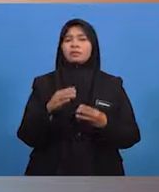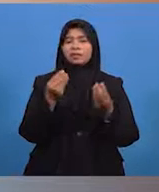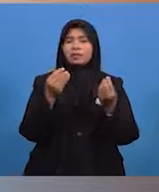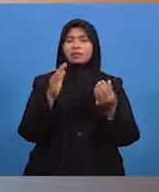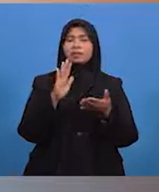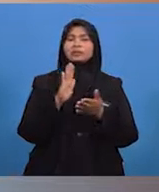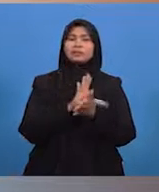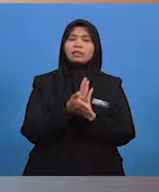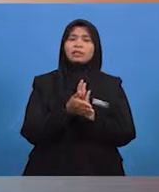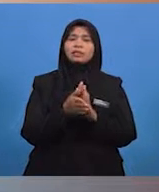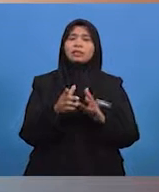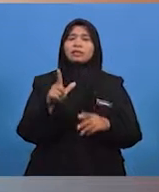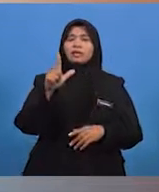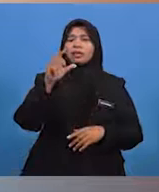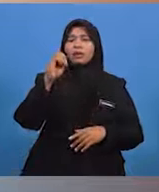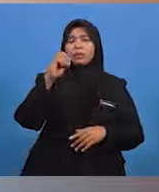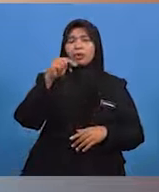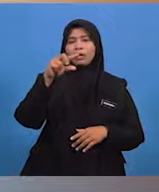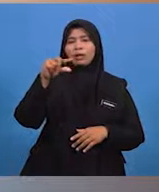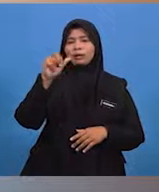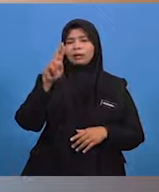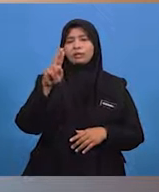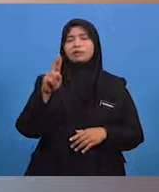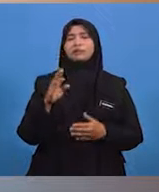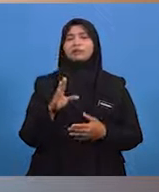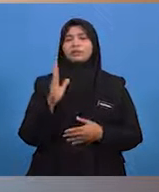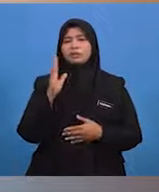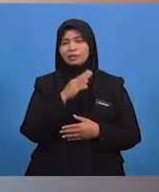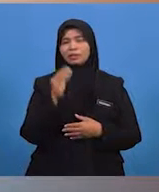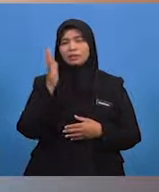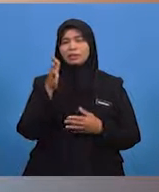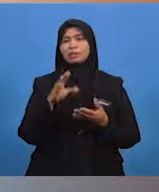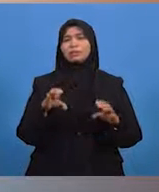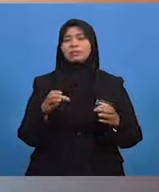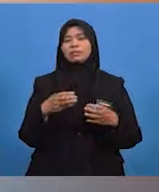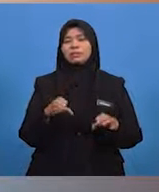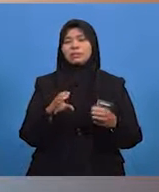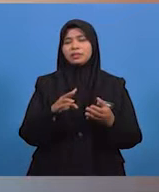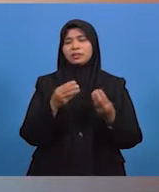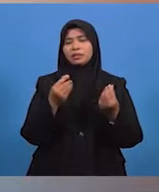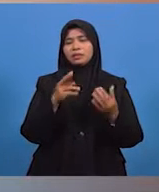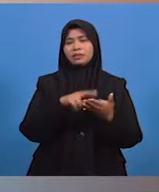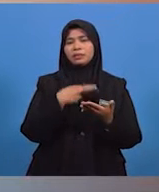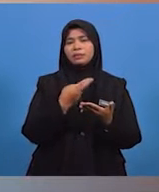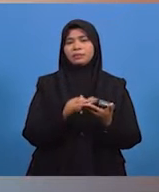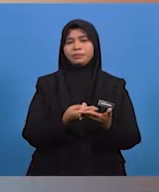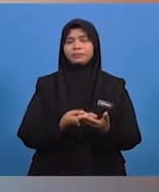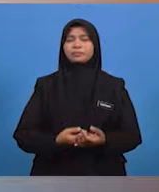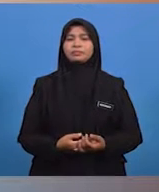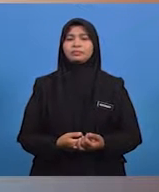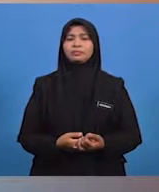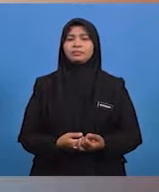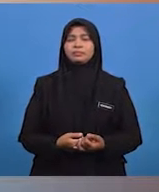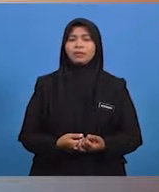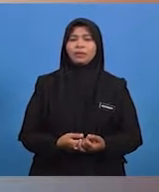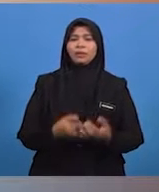longgar dan berisiko tinggi untuk mengalami tanah runtuh. Faktor semula jadi yang kedua ialah